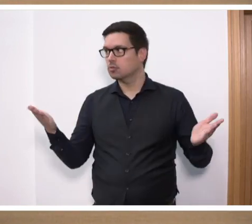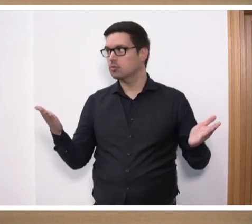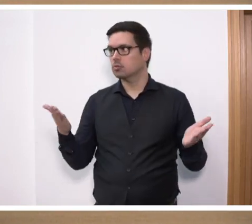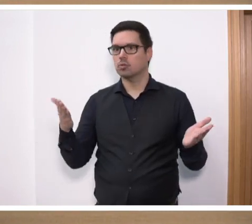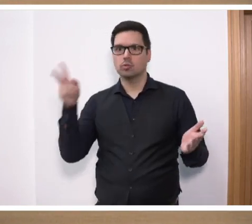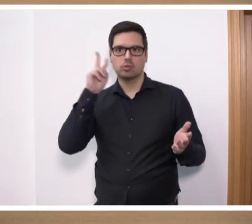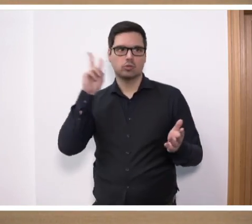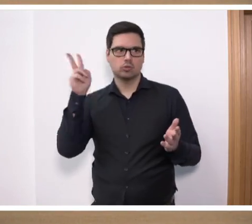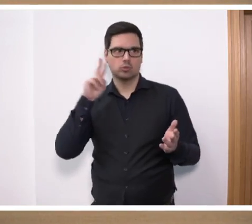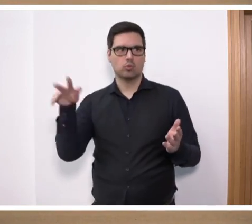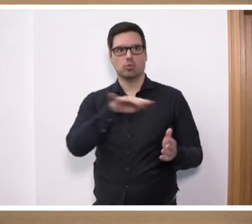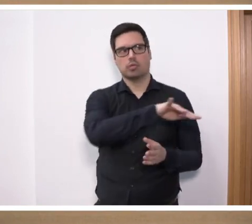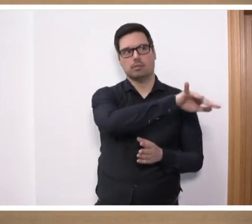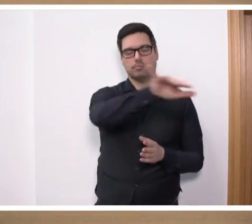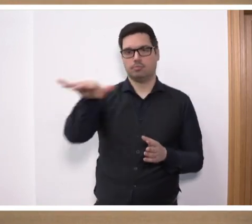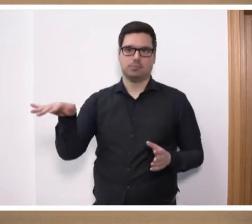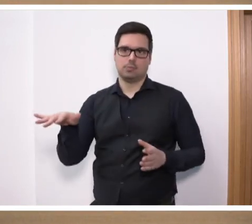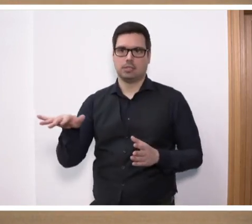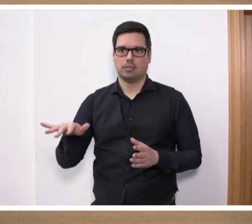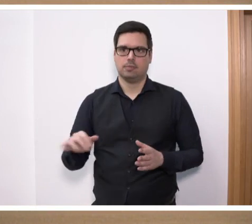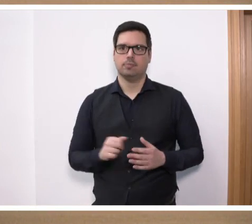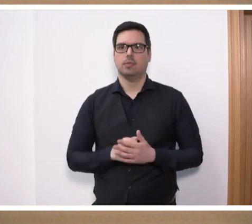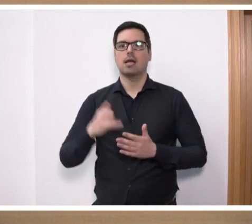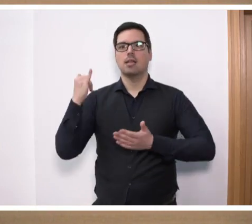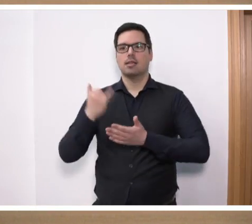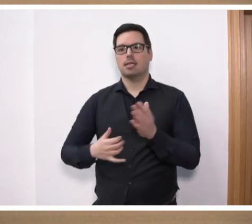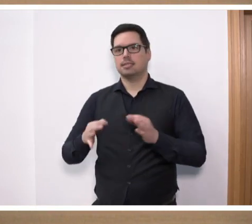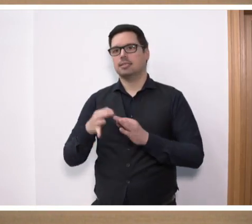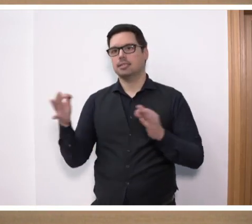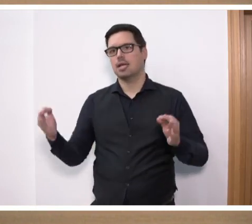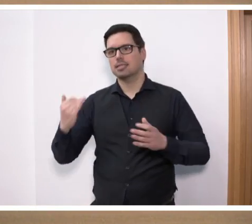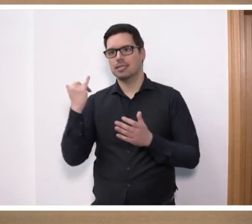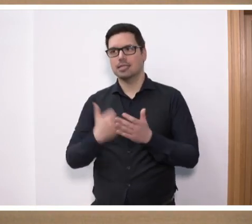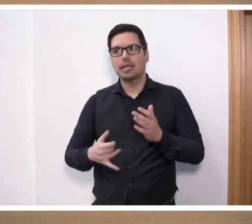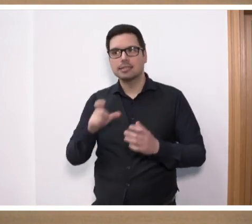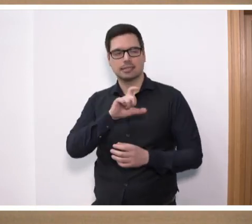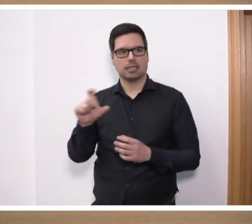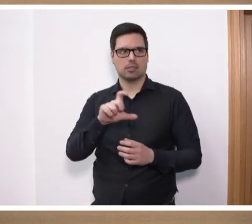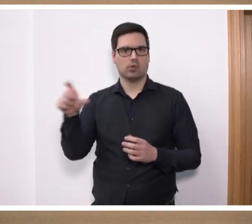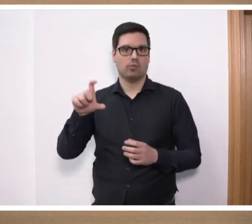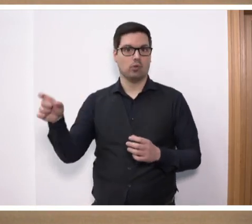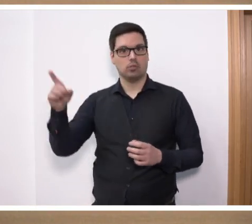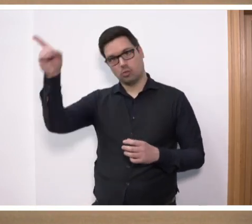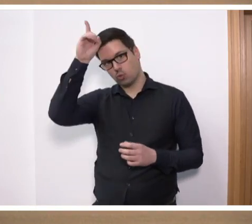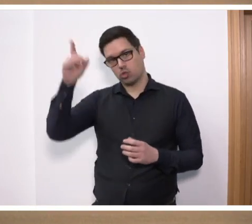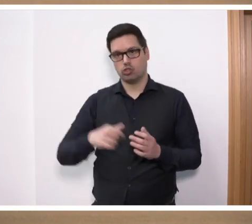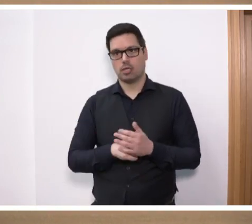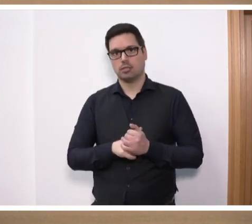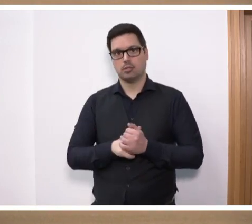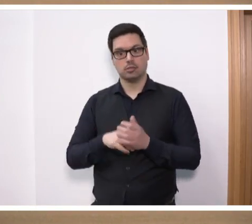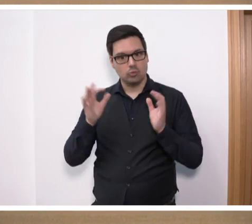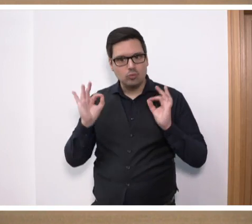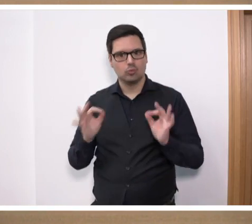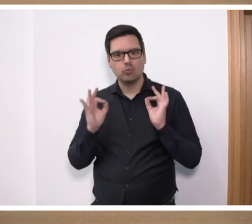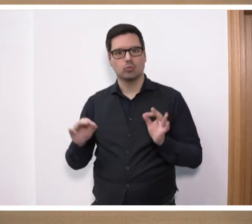Zuhörer heute zugegen, in den letzten Tagen, in den letzten Wochen erleben wir doch in Deutschland Großartiges.